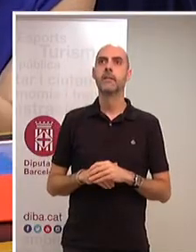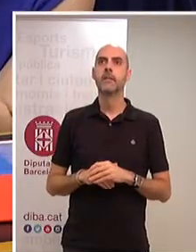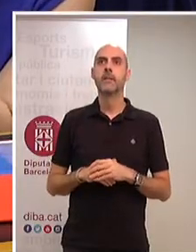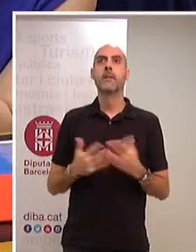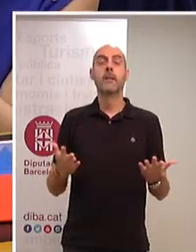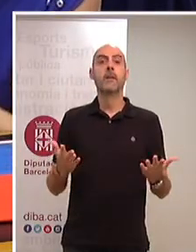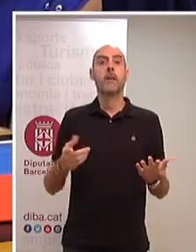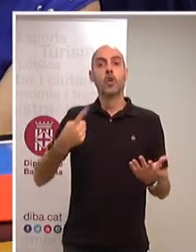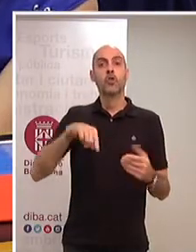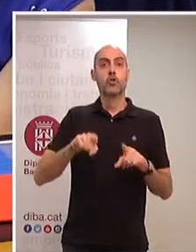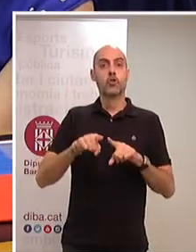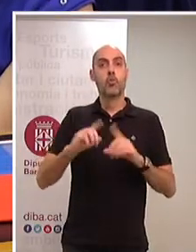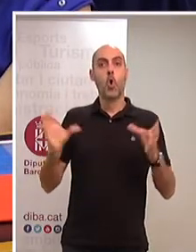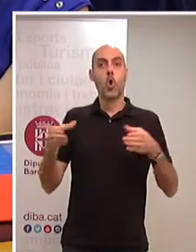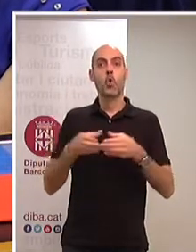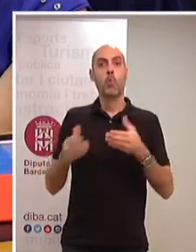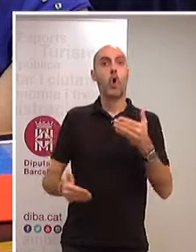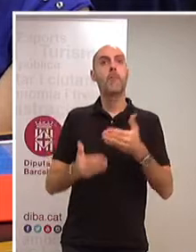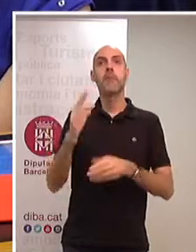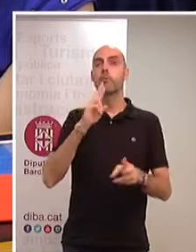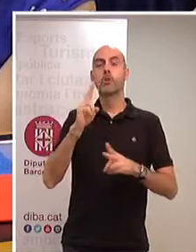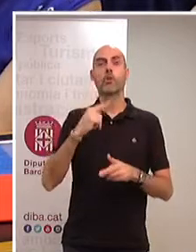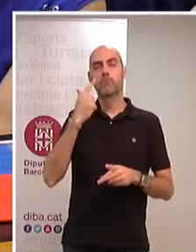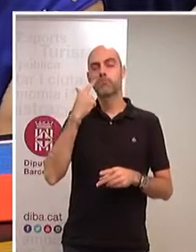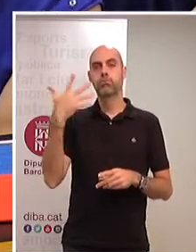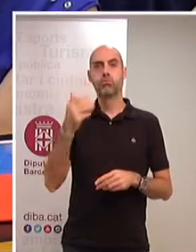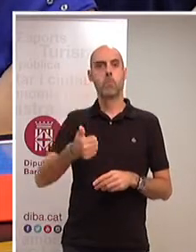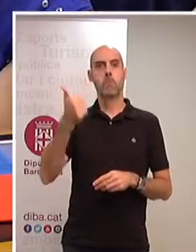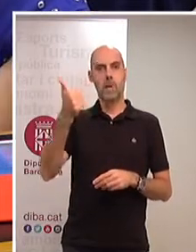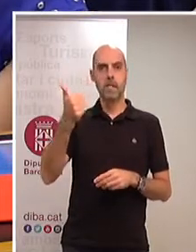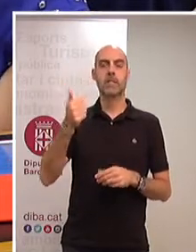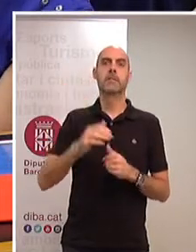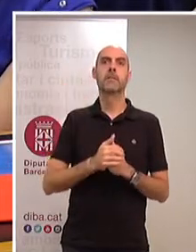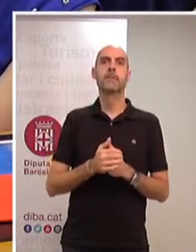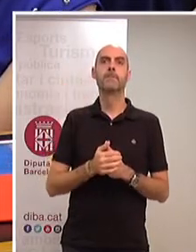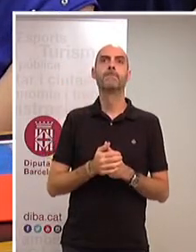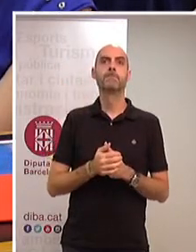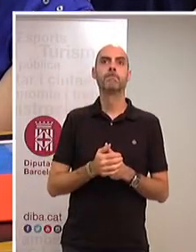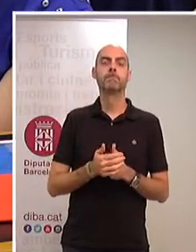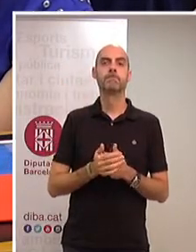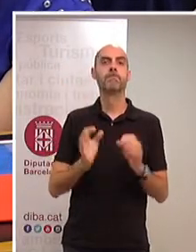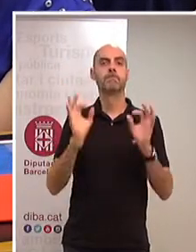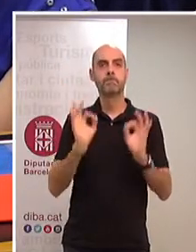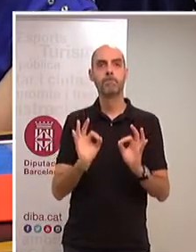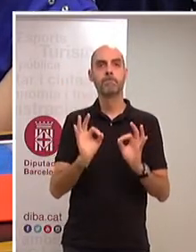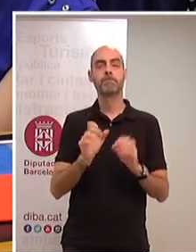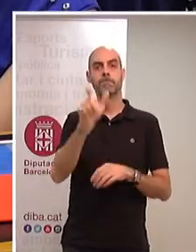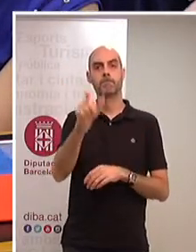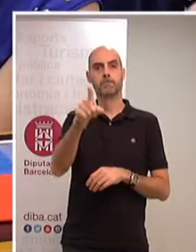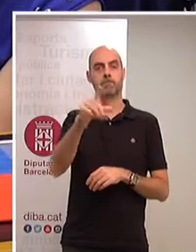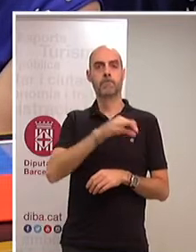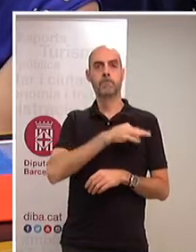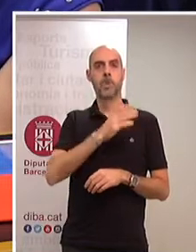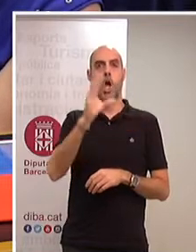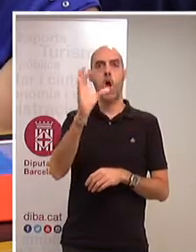Nosaltres també com a grup voldríem començar destacant un fet que tant de bo no l'haguessin de destacar i és que, efectivament, vostè, senyora Cunesa, ha